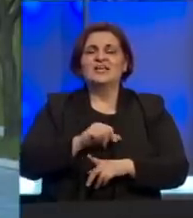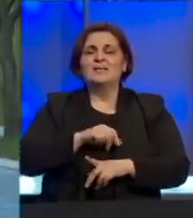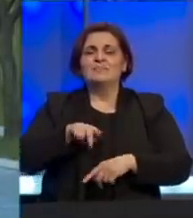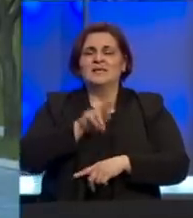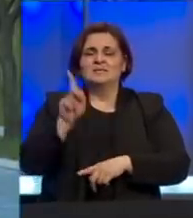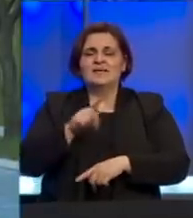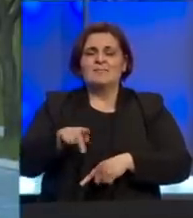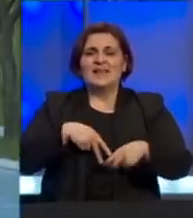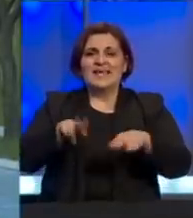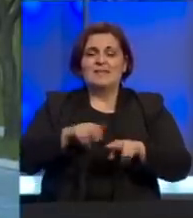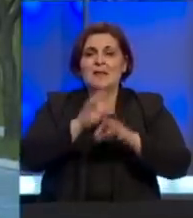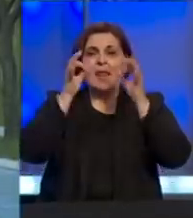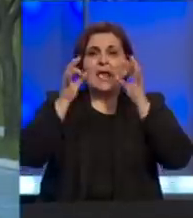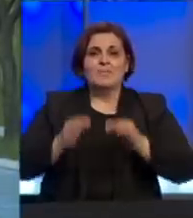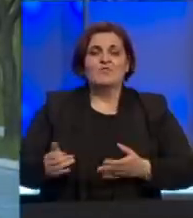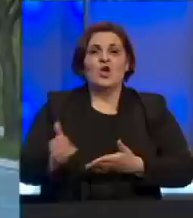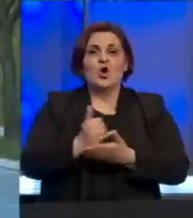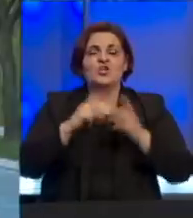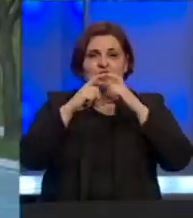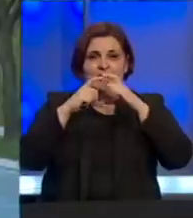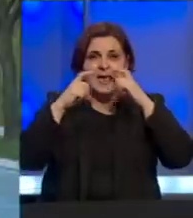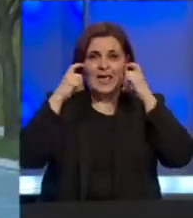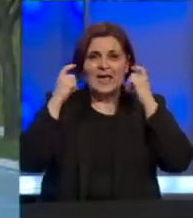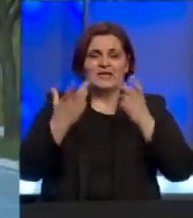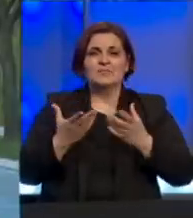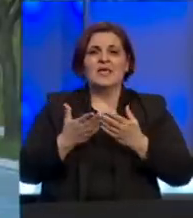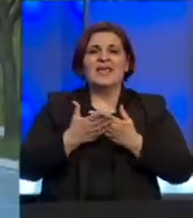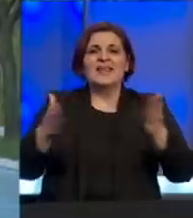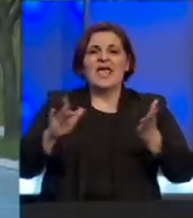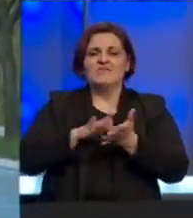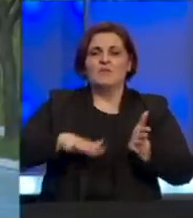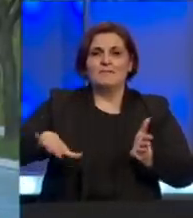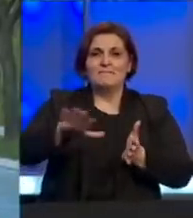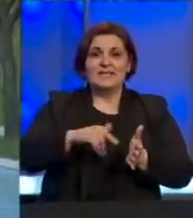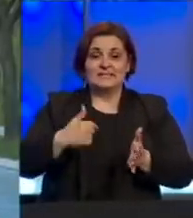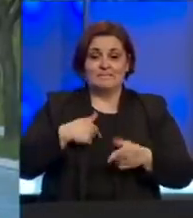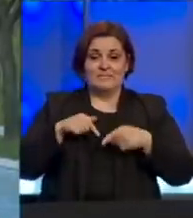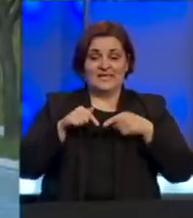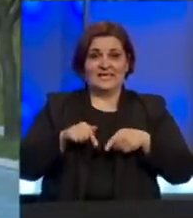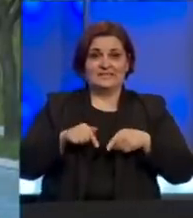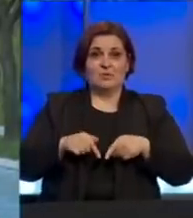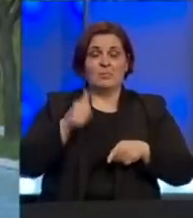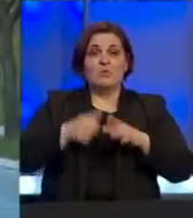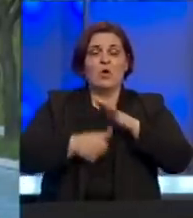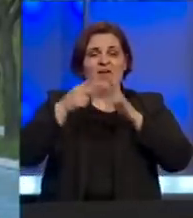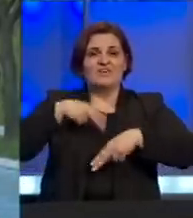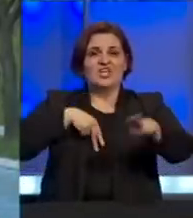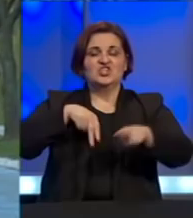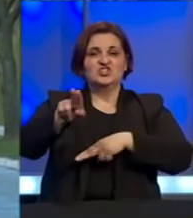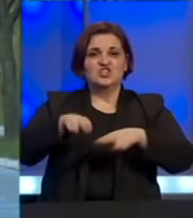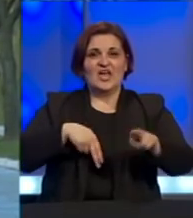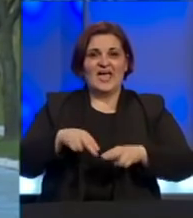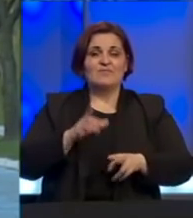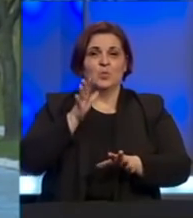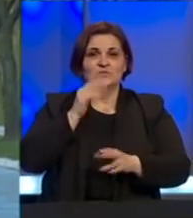kretanja, što zbog nepoštivanja korištenja maski na javnom prostoru. Mi smo ovdje na jednom od glavnih šetališta u